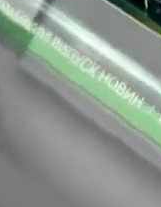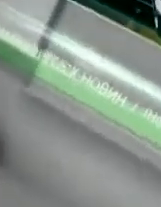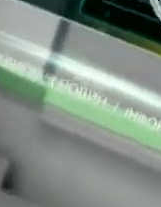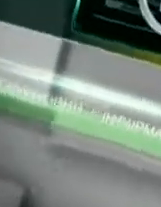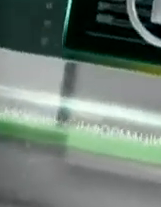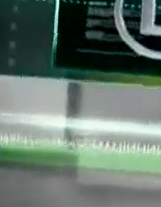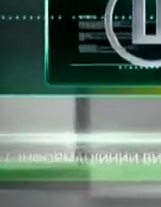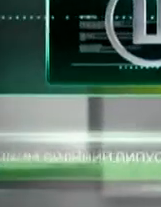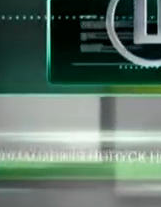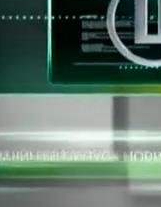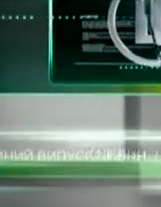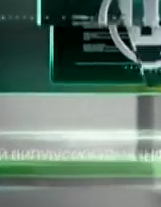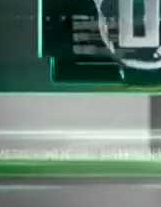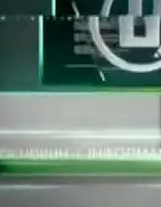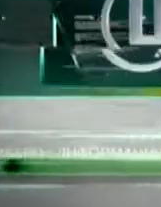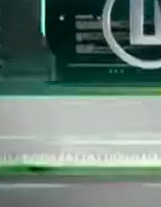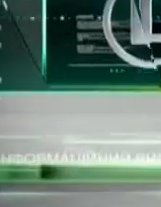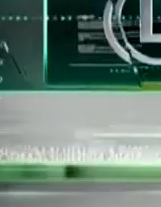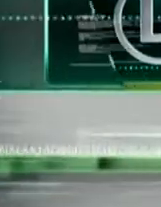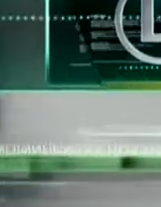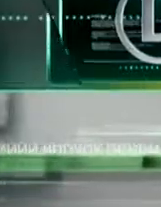Дякую. Дякую. Дякую.